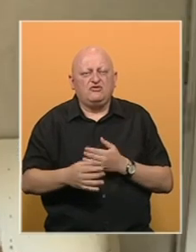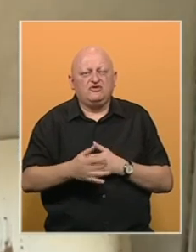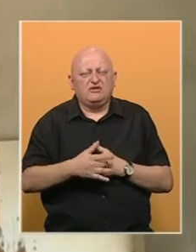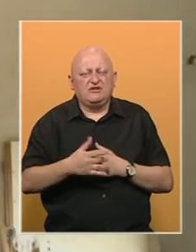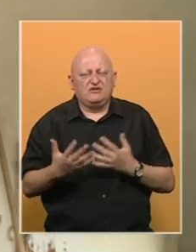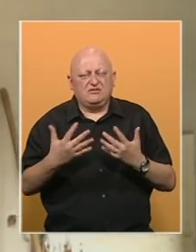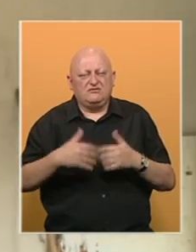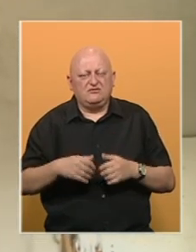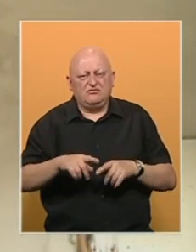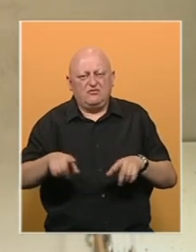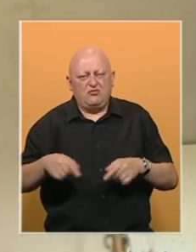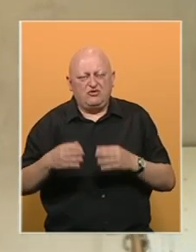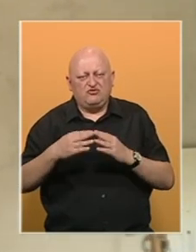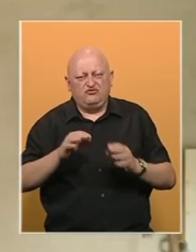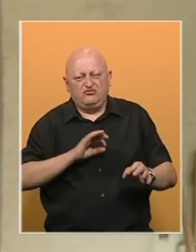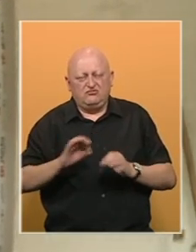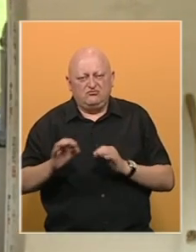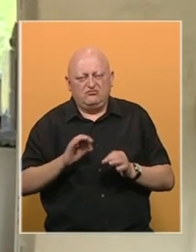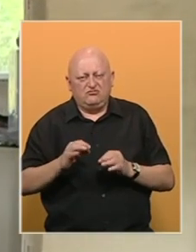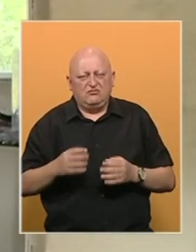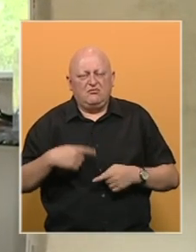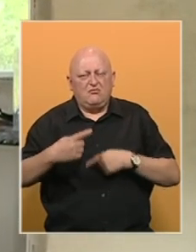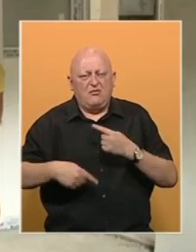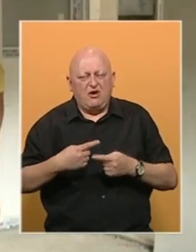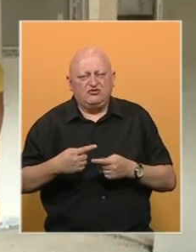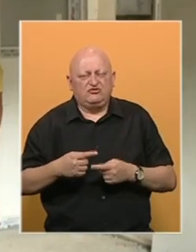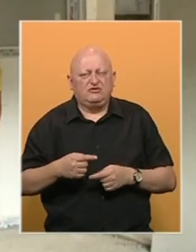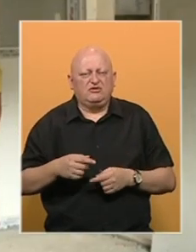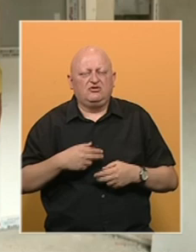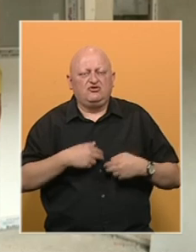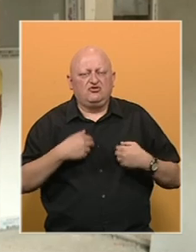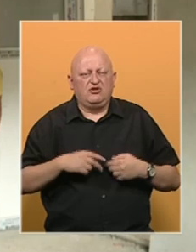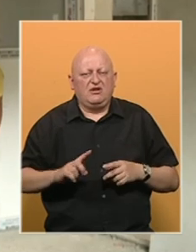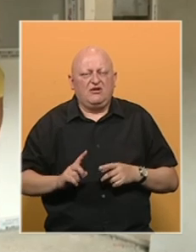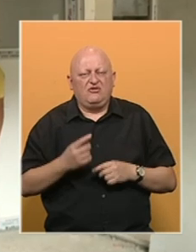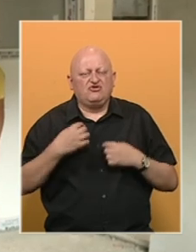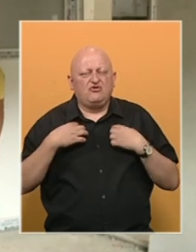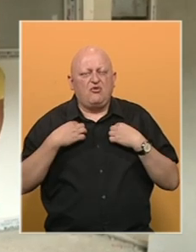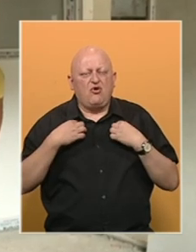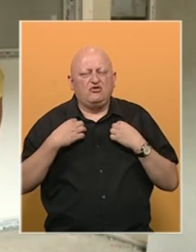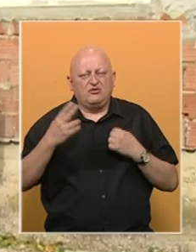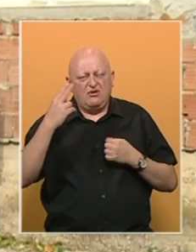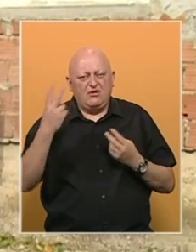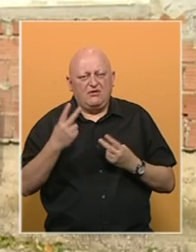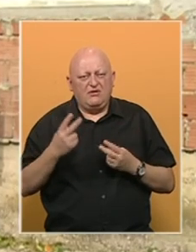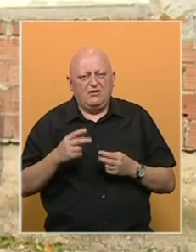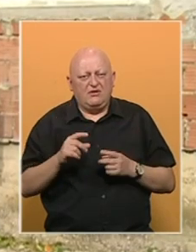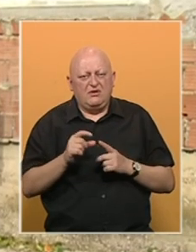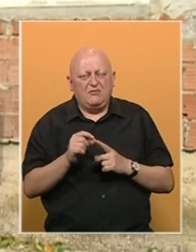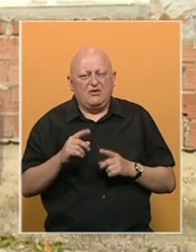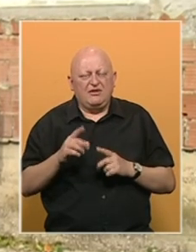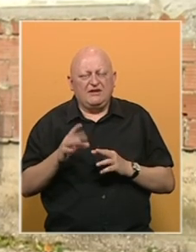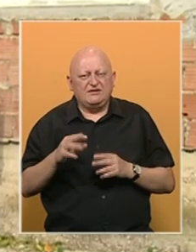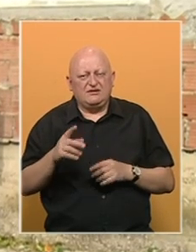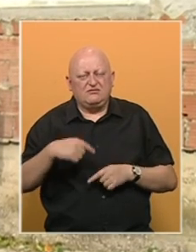prezeće. Prostorija kuće već se uređuje za postavljanje mašina, za recikliranje doniranih viškova odiće poznatije u Banja Luci kao kljebo tekstila.